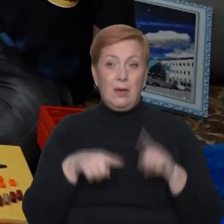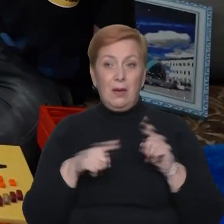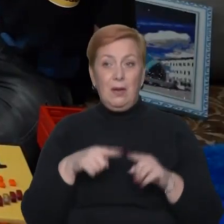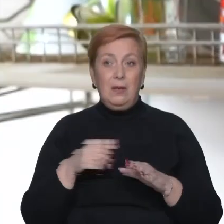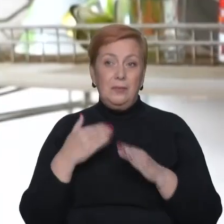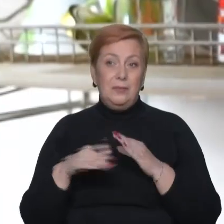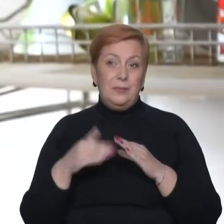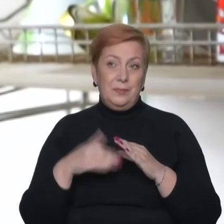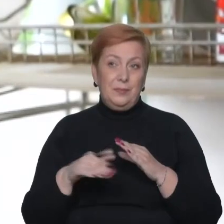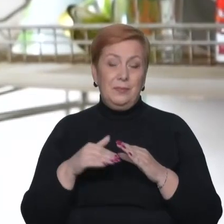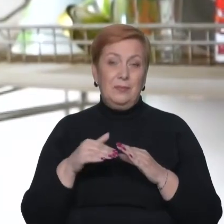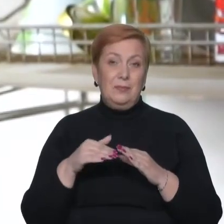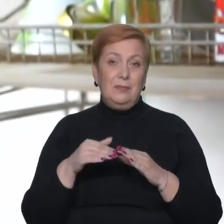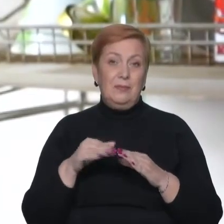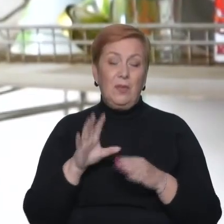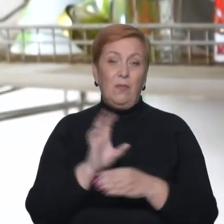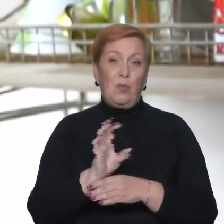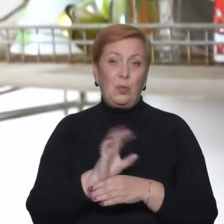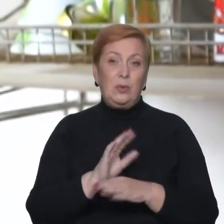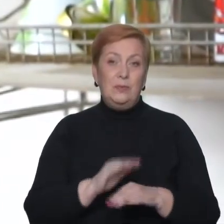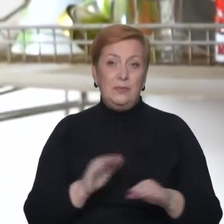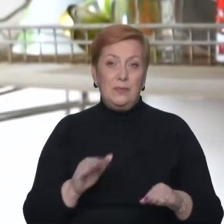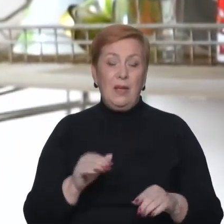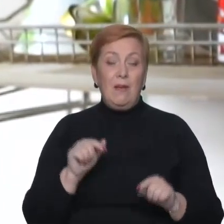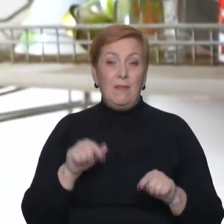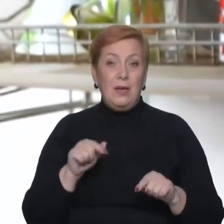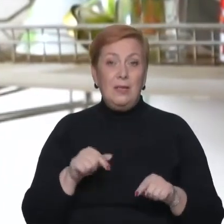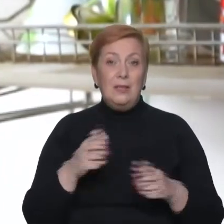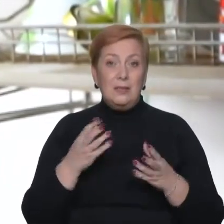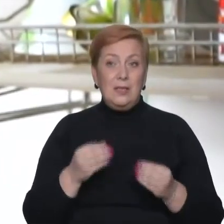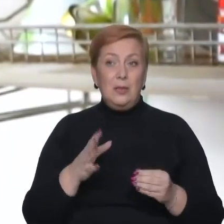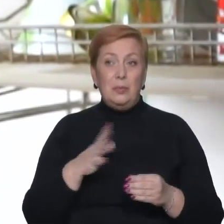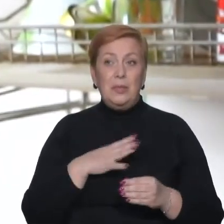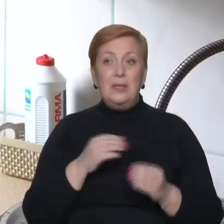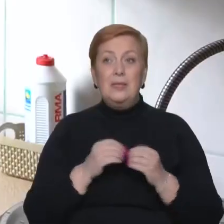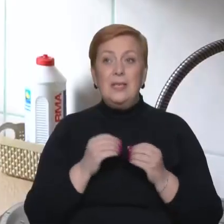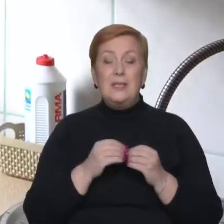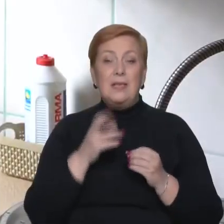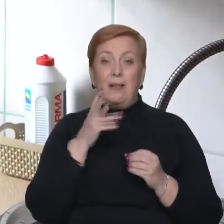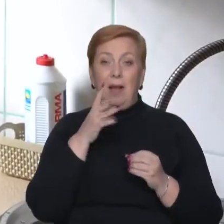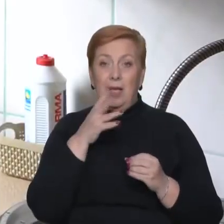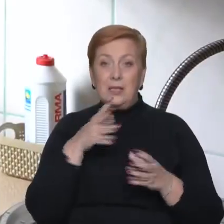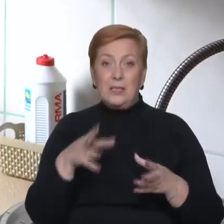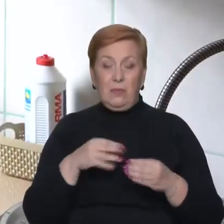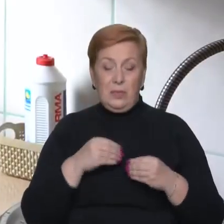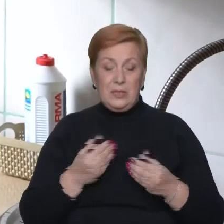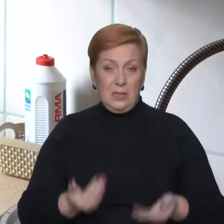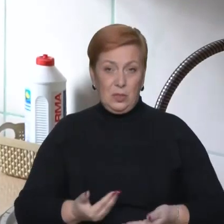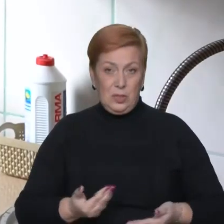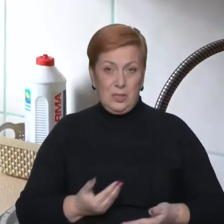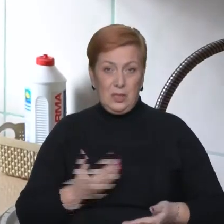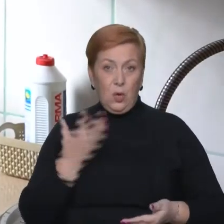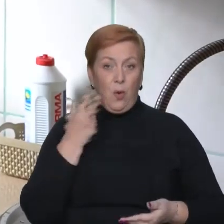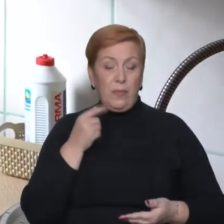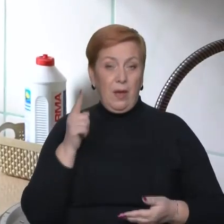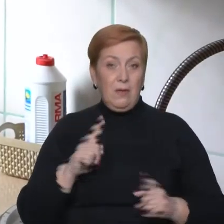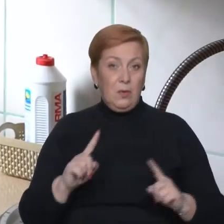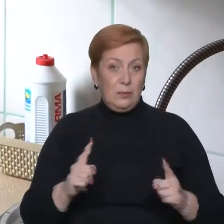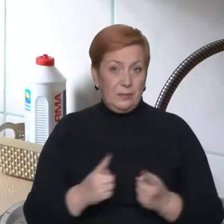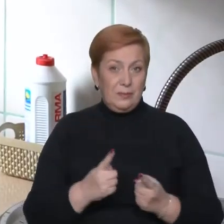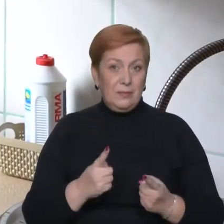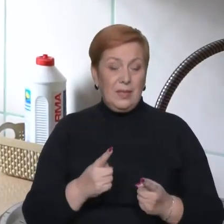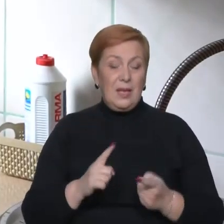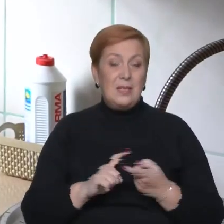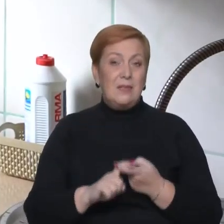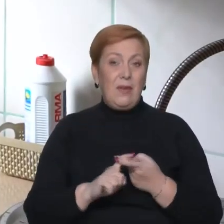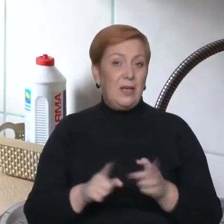зона телеком. Якраз в цей день у нас було 10 років спільної життя. Коли його задержали, у нас зв'язки з ним не було.